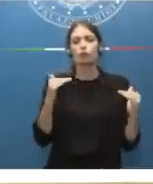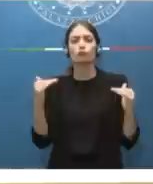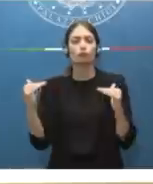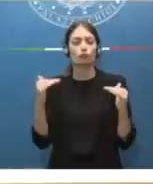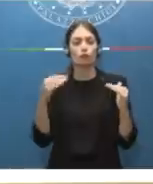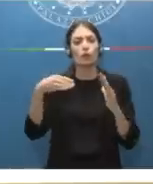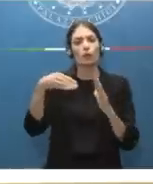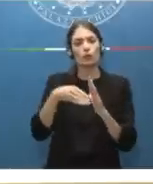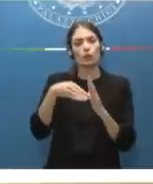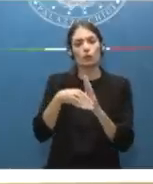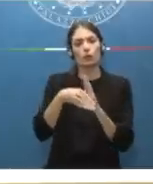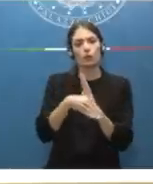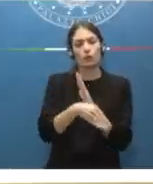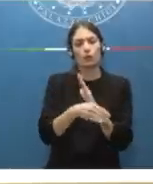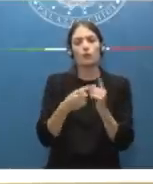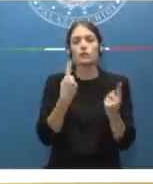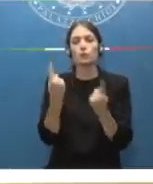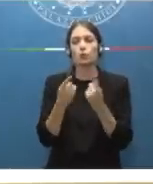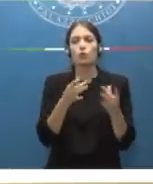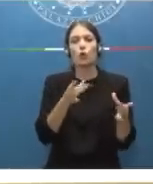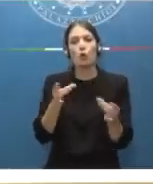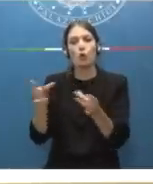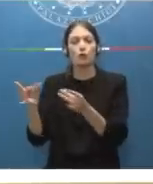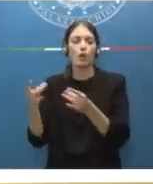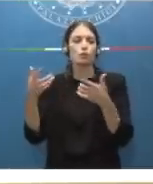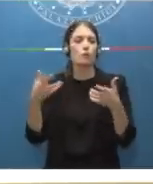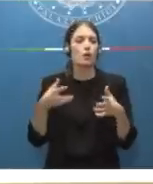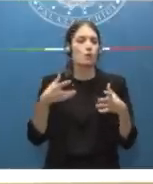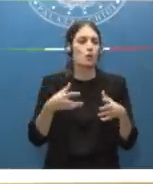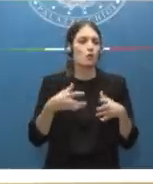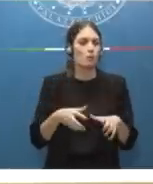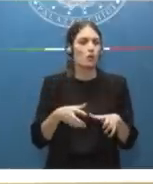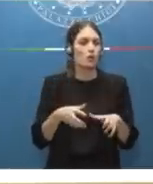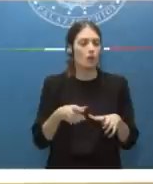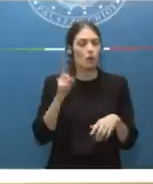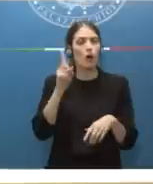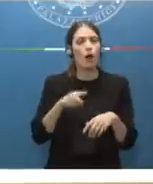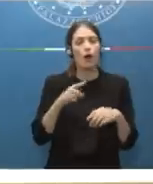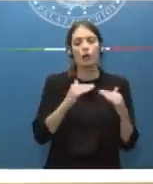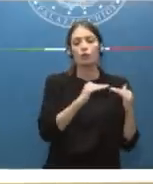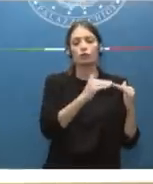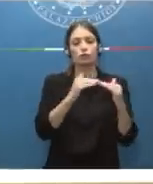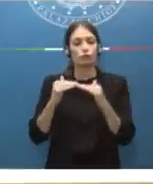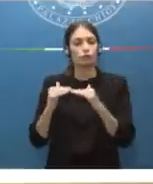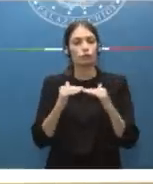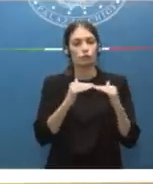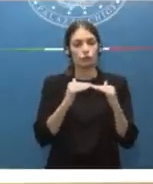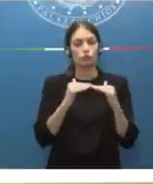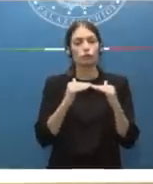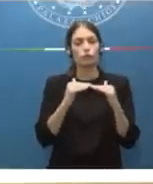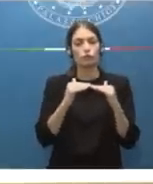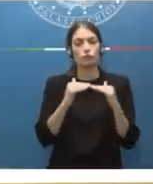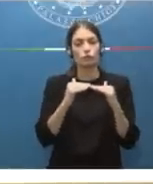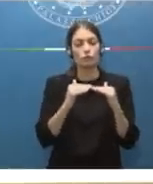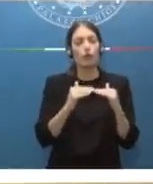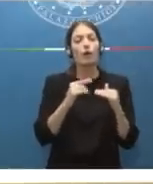diminuzione dell'incidenza dei casi di contagio e anche una stabilizzazione del tasso di occupazione sia dei